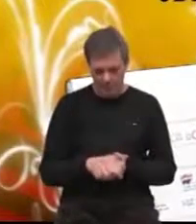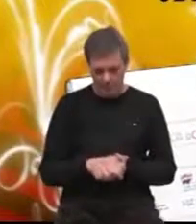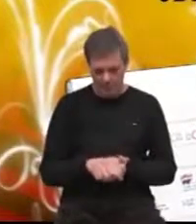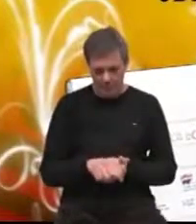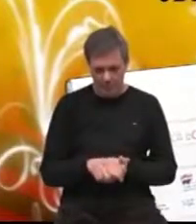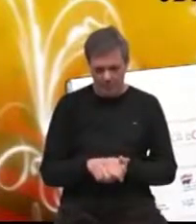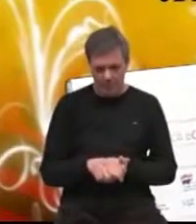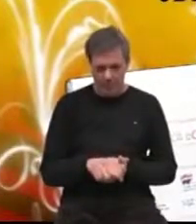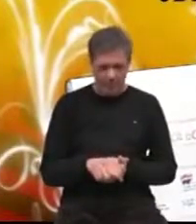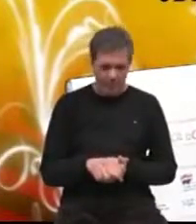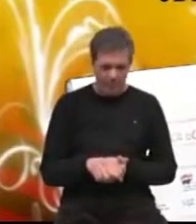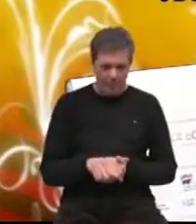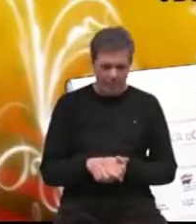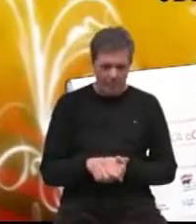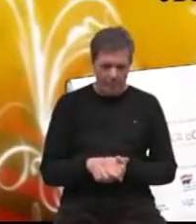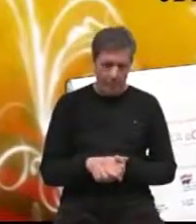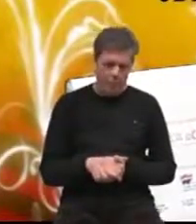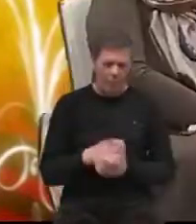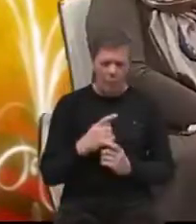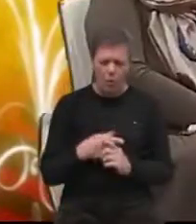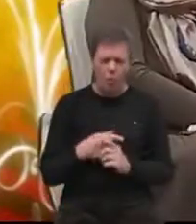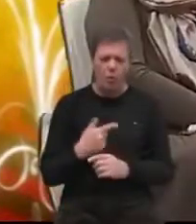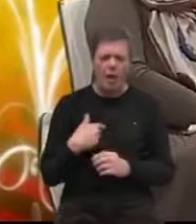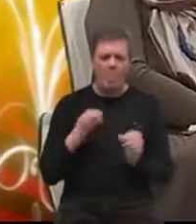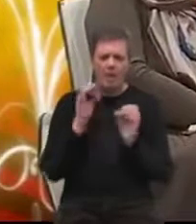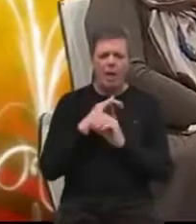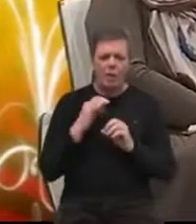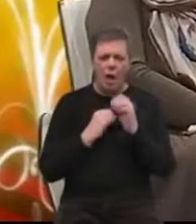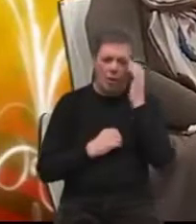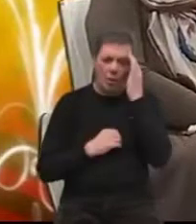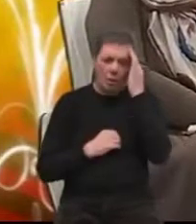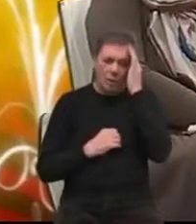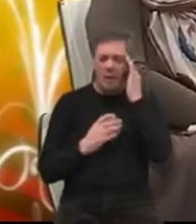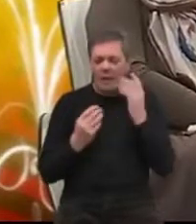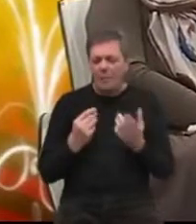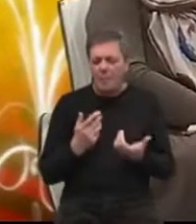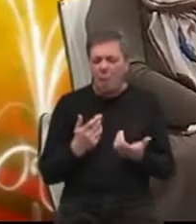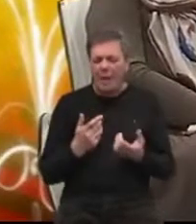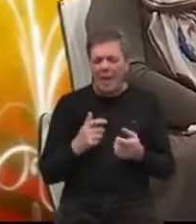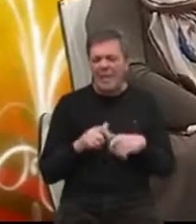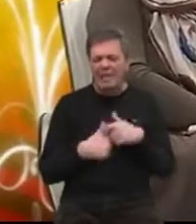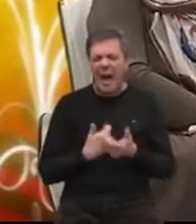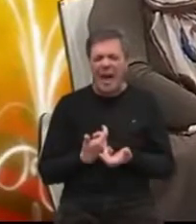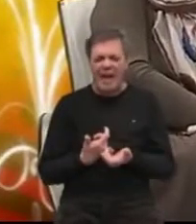je li istina, gospodin Marija? Absolutno. Sigurno je. Samo što mi je žao, da mnoge stvari mi ulažemo